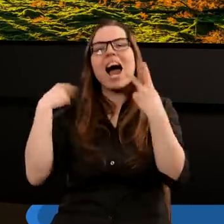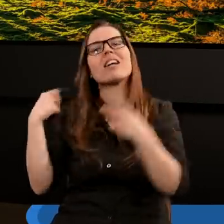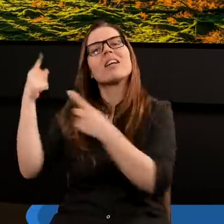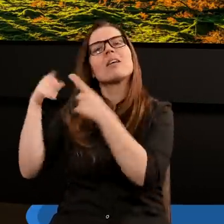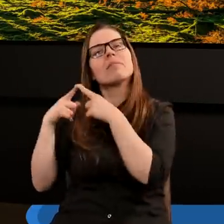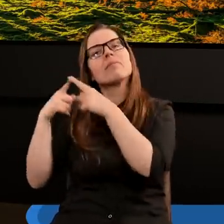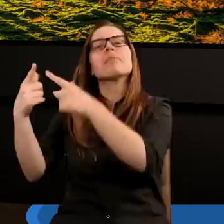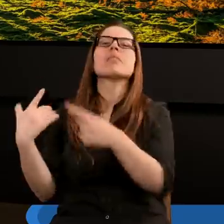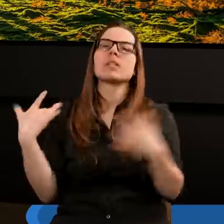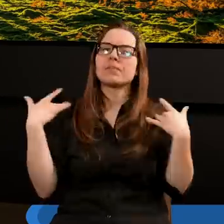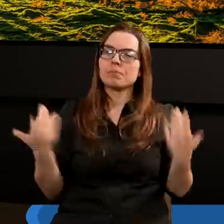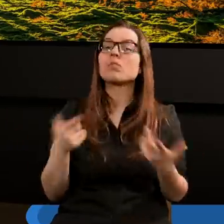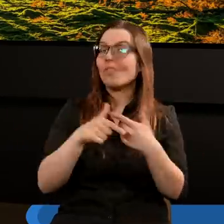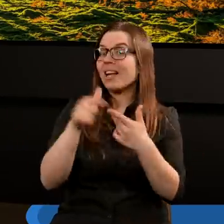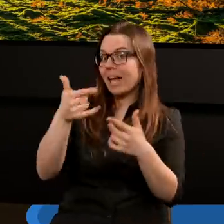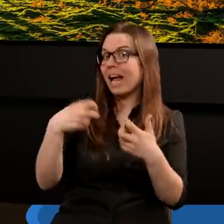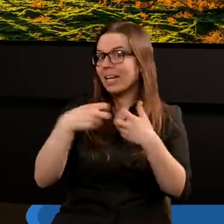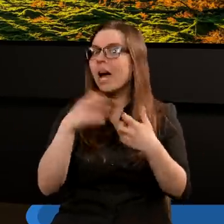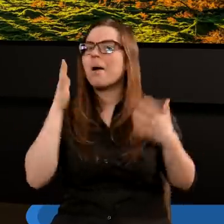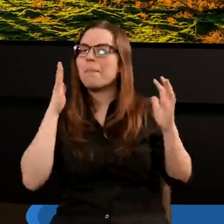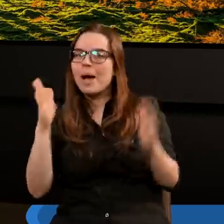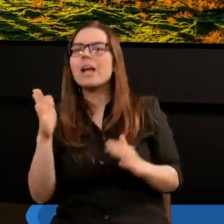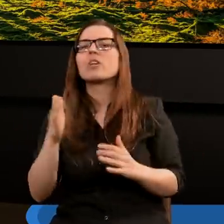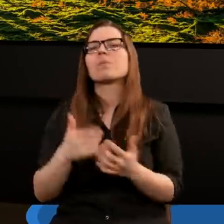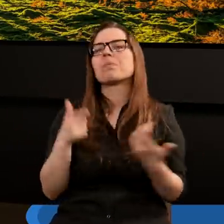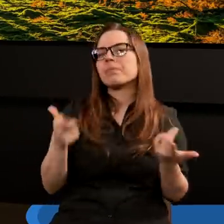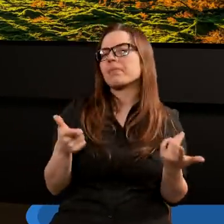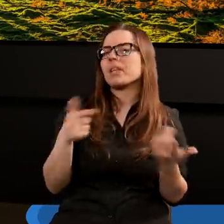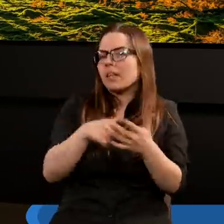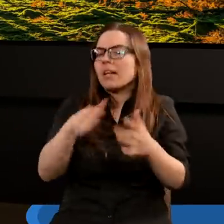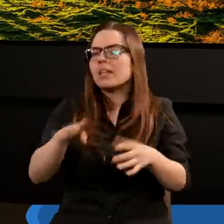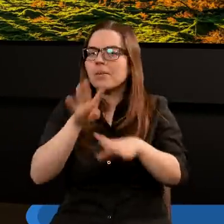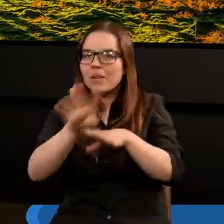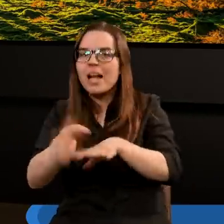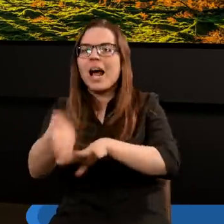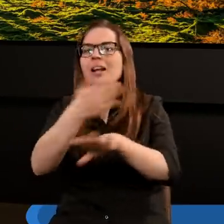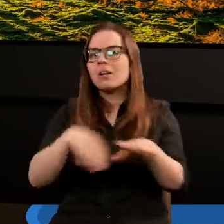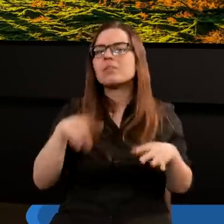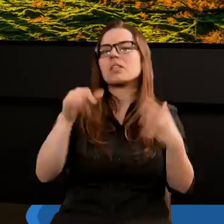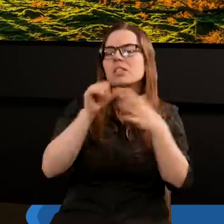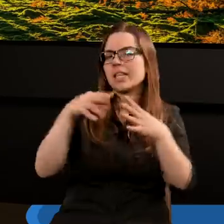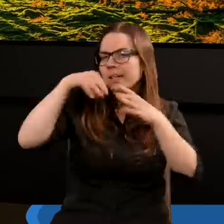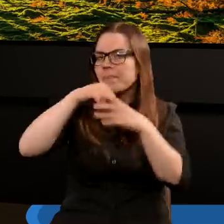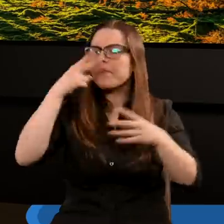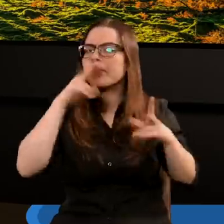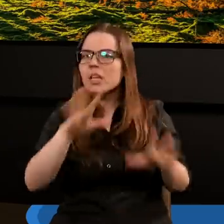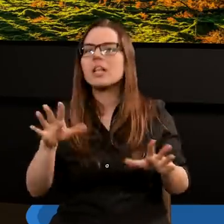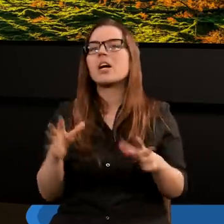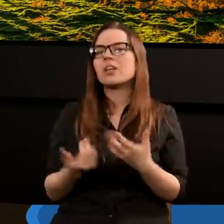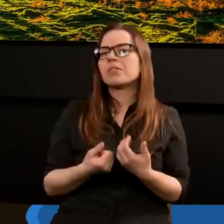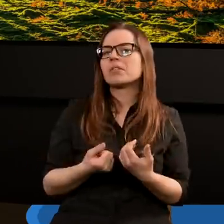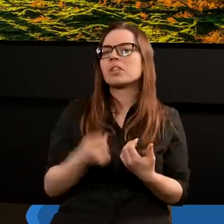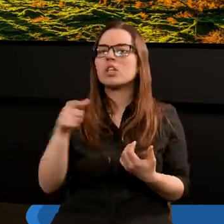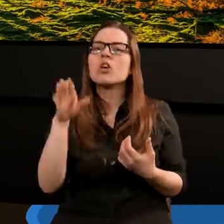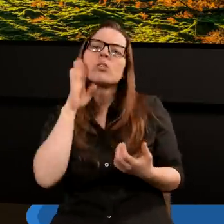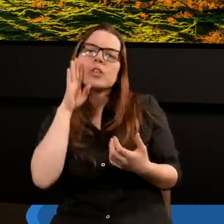to na pewno będzie jakaś cecha. Zresztą też w tym czternastym rozdziale kawałek dalej byśmy czytali na przykład, że to